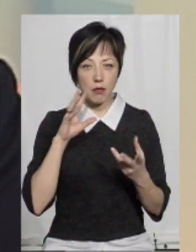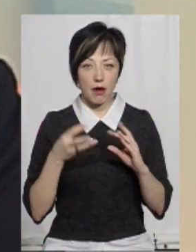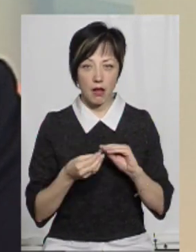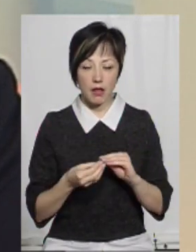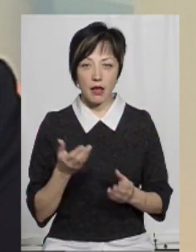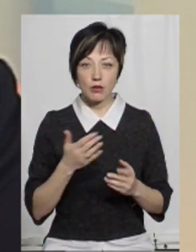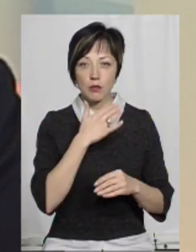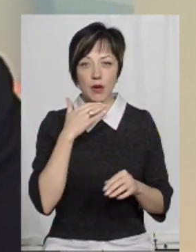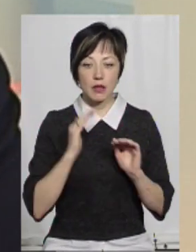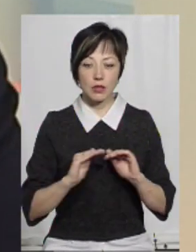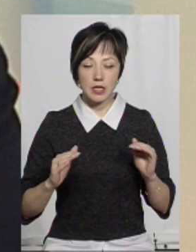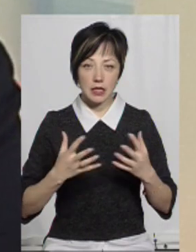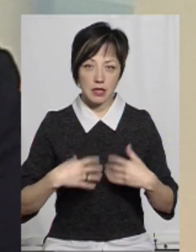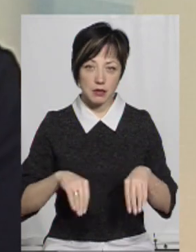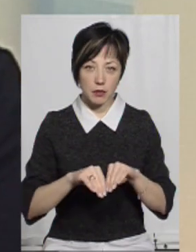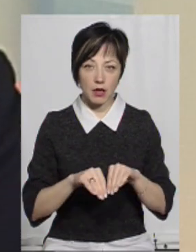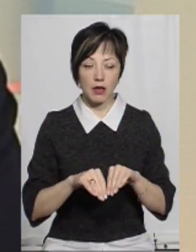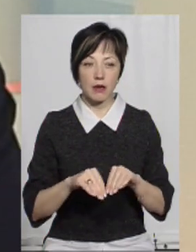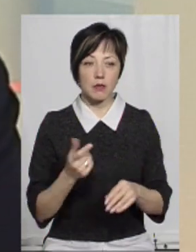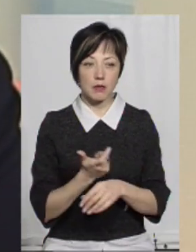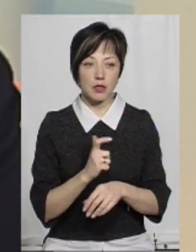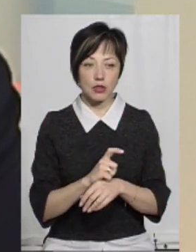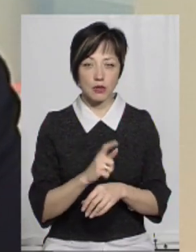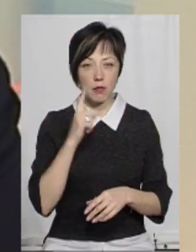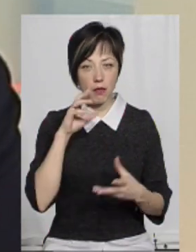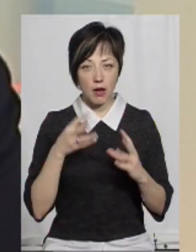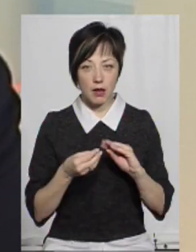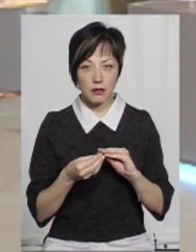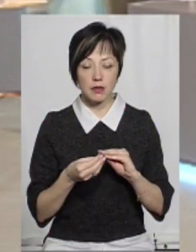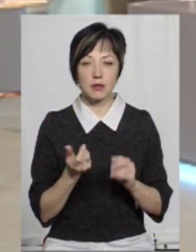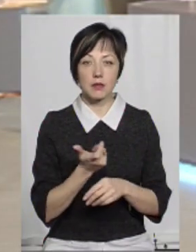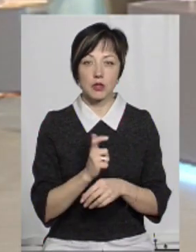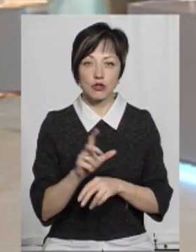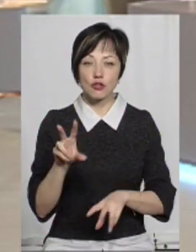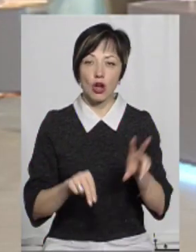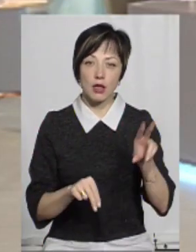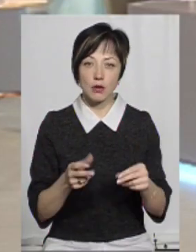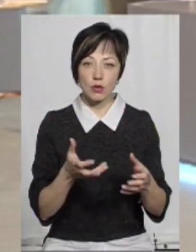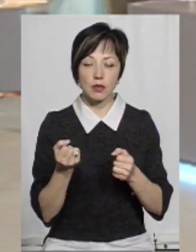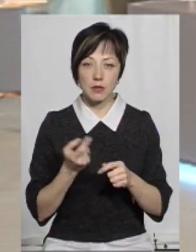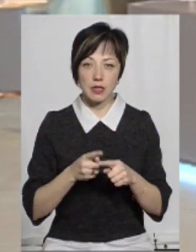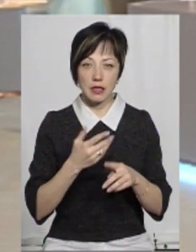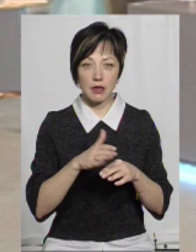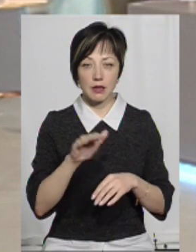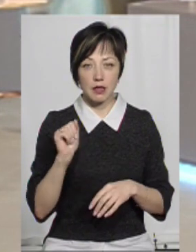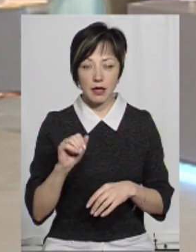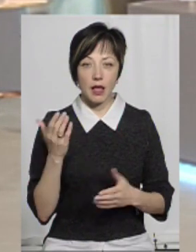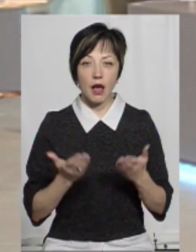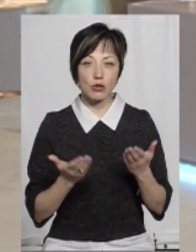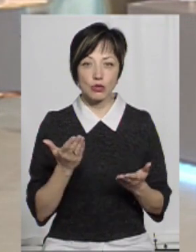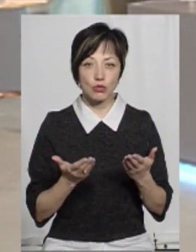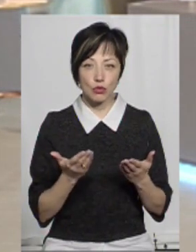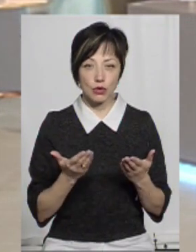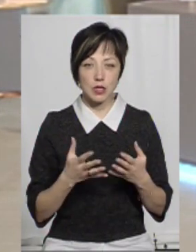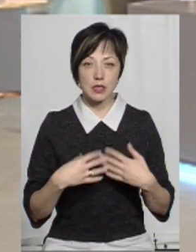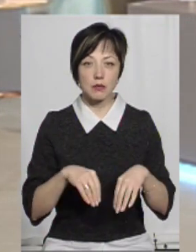бали, певні. Якщо це багатодітна, до прикладу, сім'я, в неї вже більше балів, в неї більше шансів отримати даний кредит. Якщо